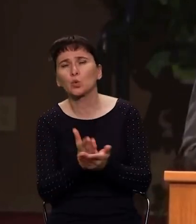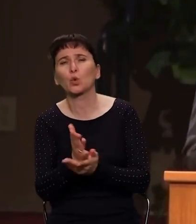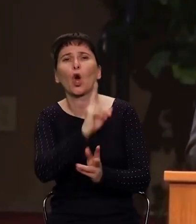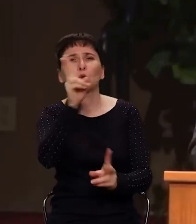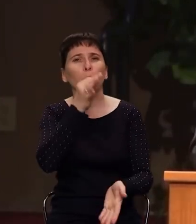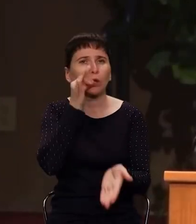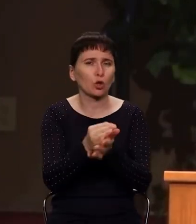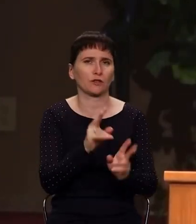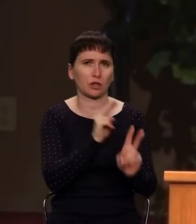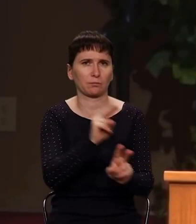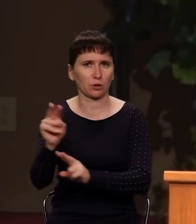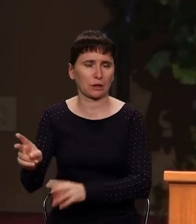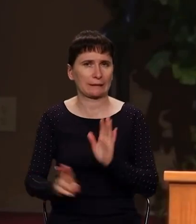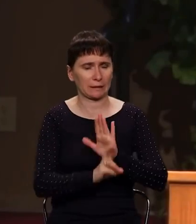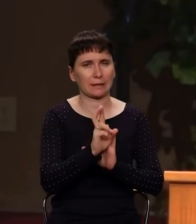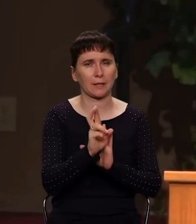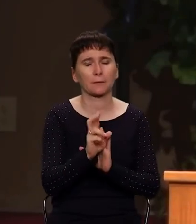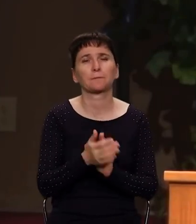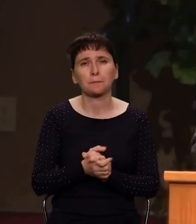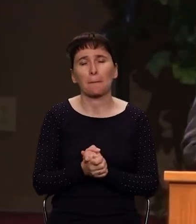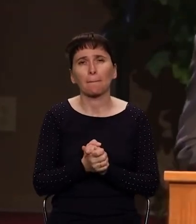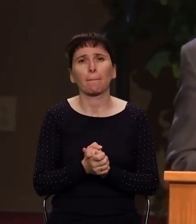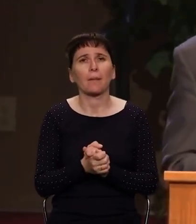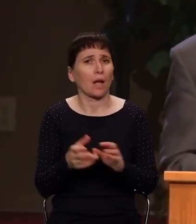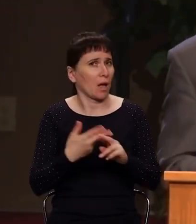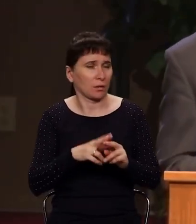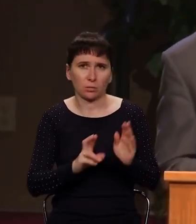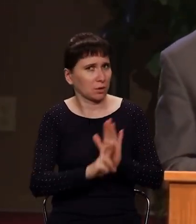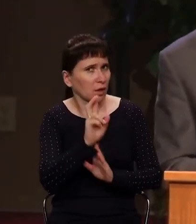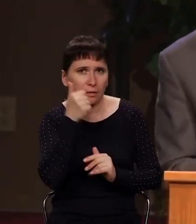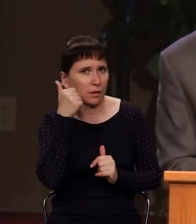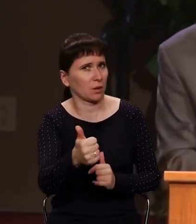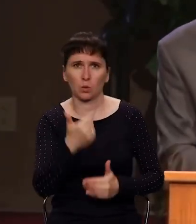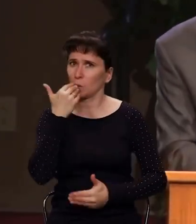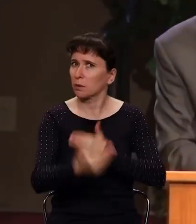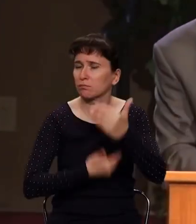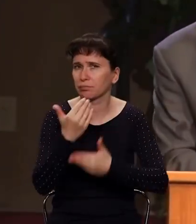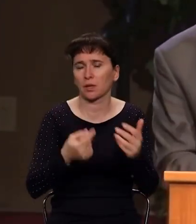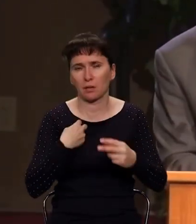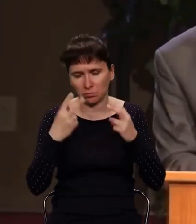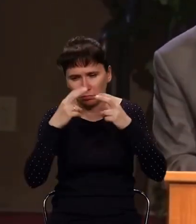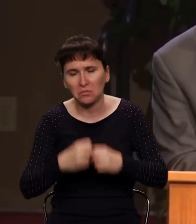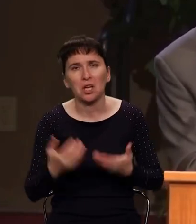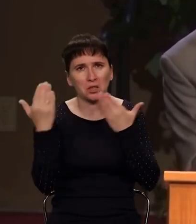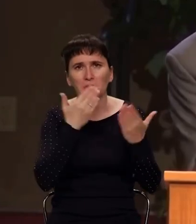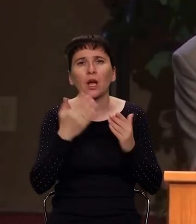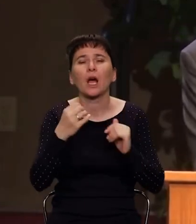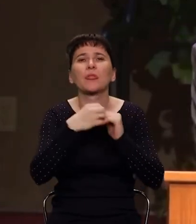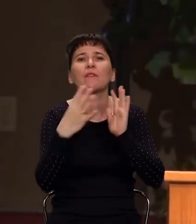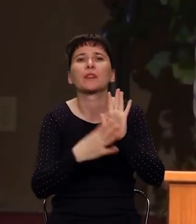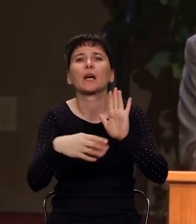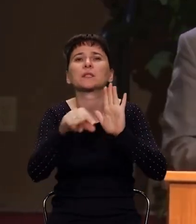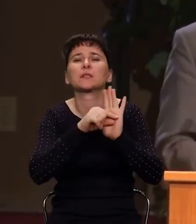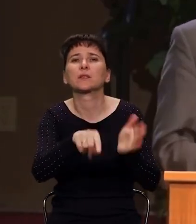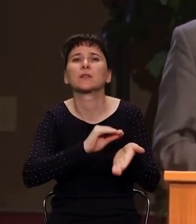церковь. Братья и сестры, это была прогрессирующая церковь. Мы замечаем это из 19 текста,